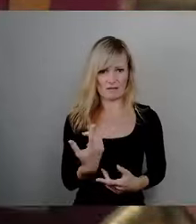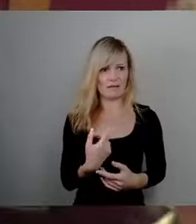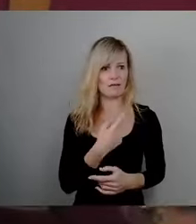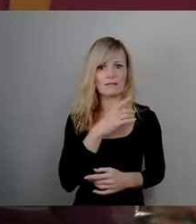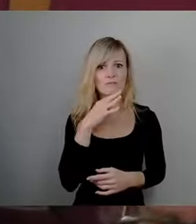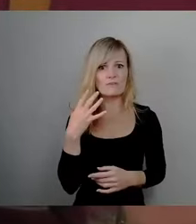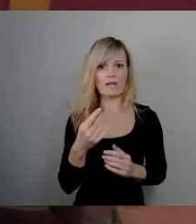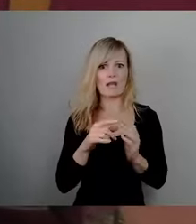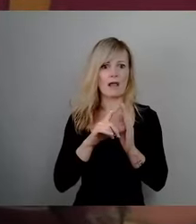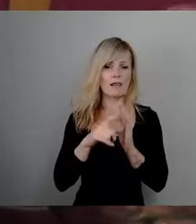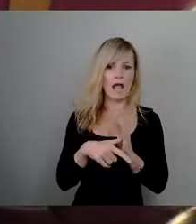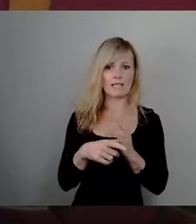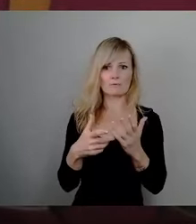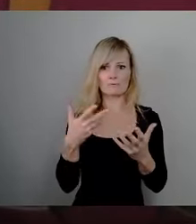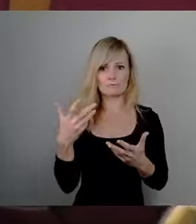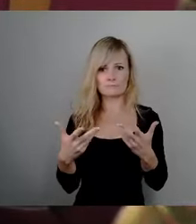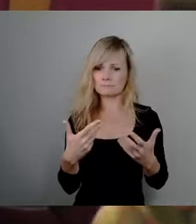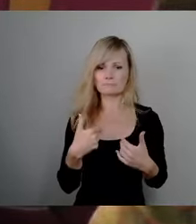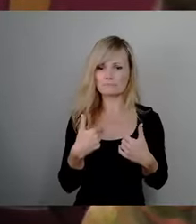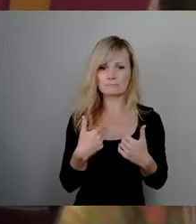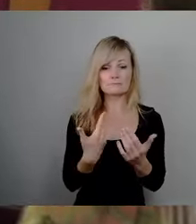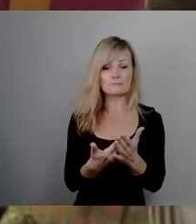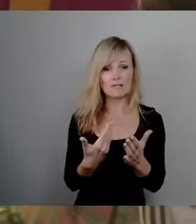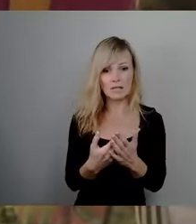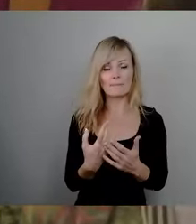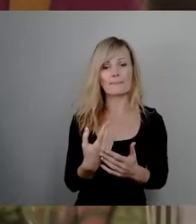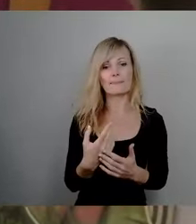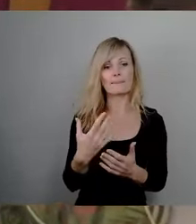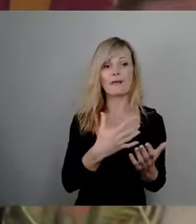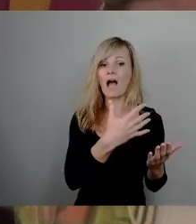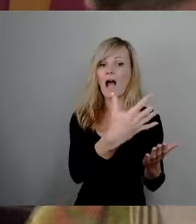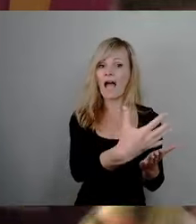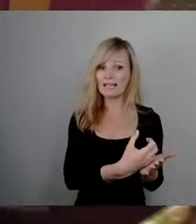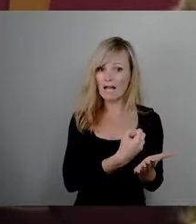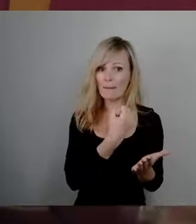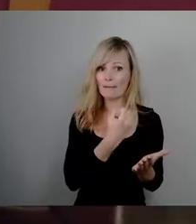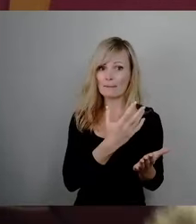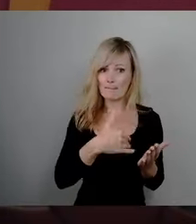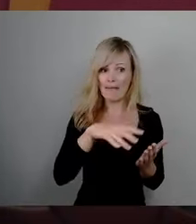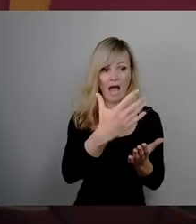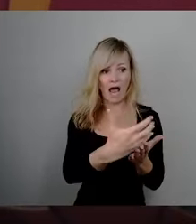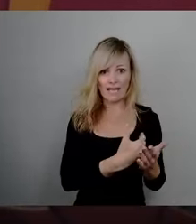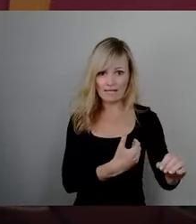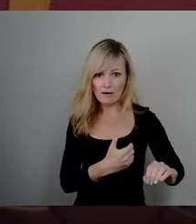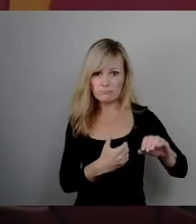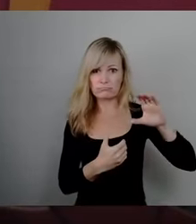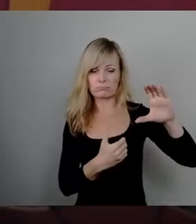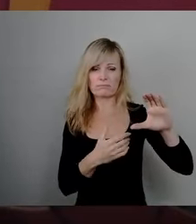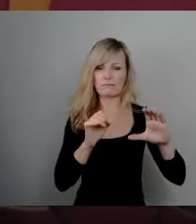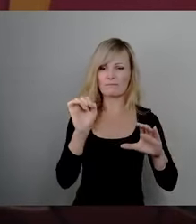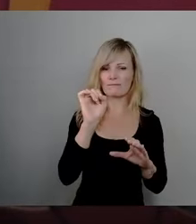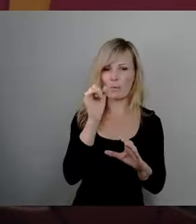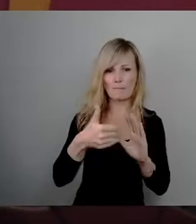berücksichtigen. Und deshalb haben wir auch auf der Einnahmenseite natürlich mehr Einnahmen gehabt aufgrund von steigenden Gehältern. haben wir höhere